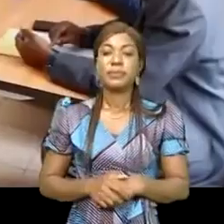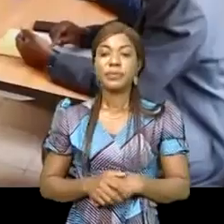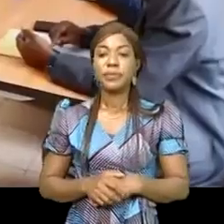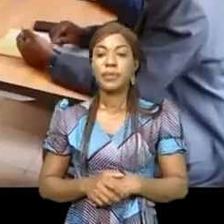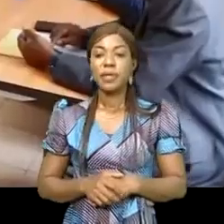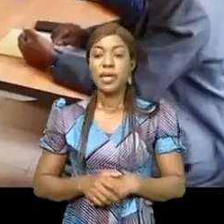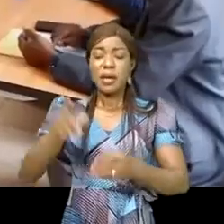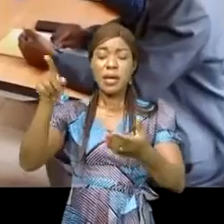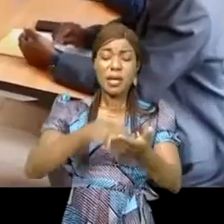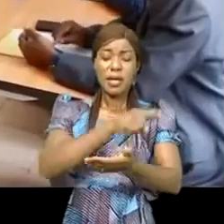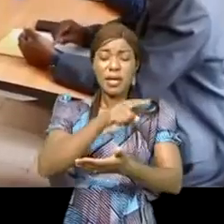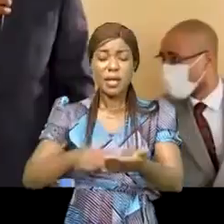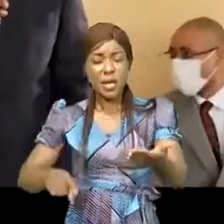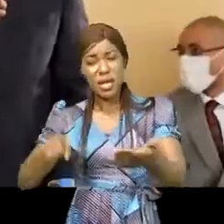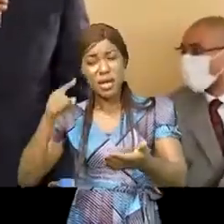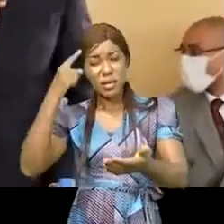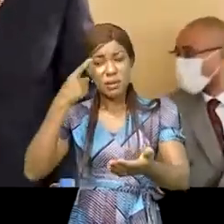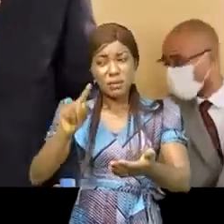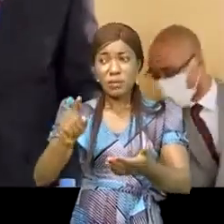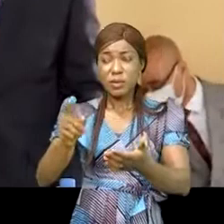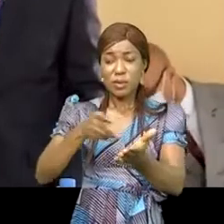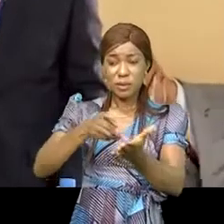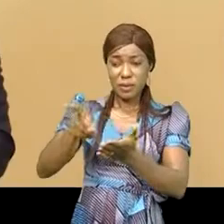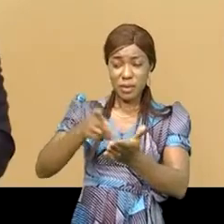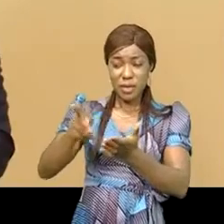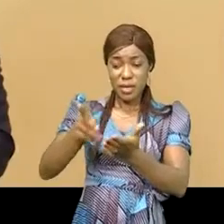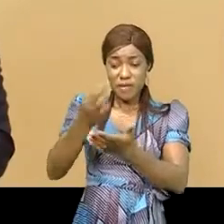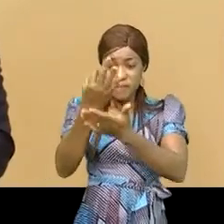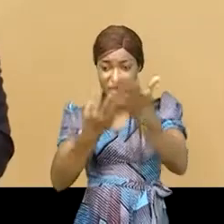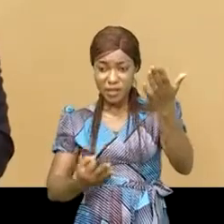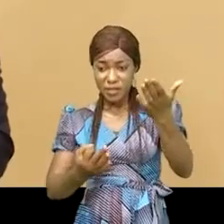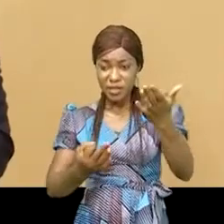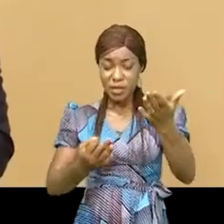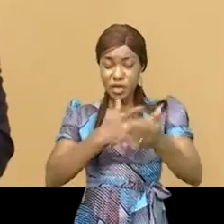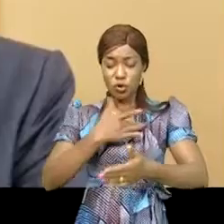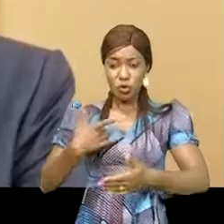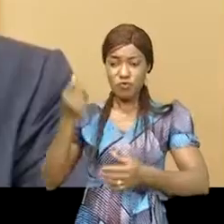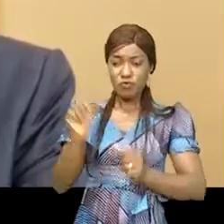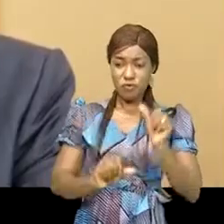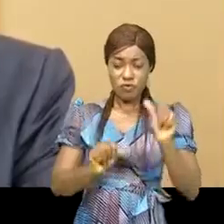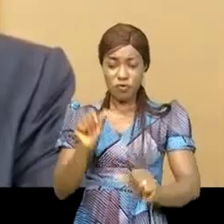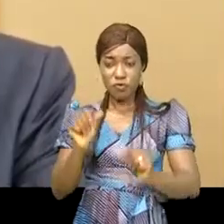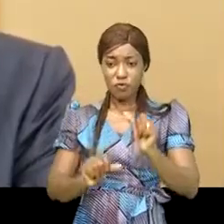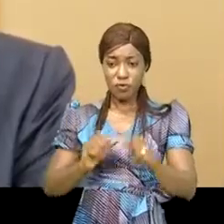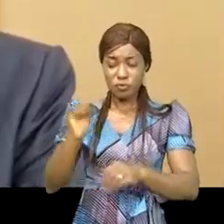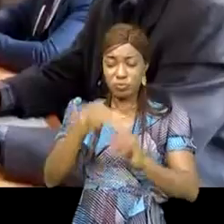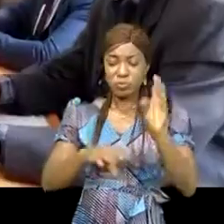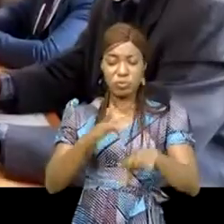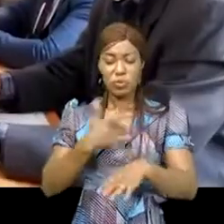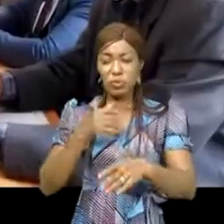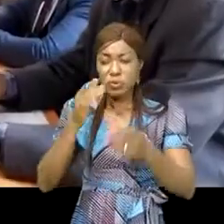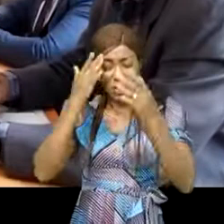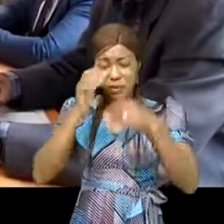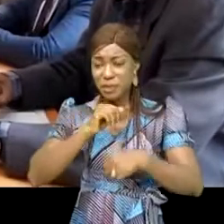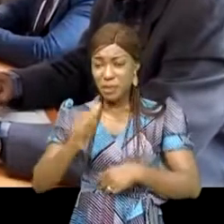Sanctionner ceux qui possèdent à la paie des agents sur base des listes fictives et réduire la distance de lieux de paie fait partie des solutions proposées par